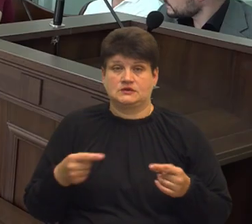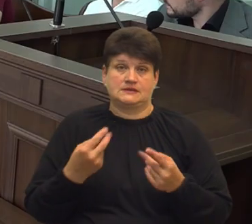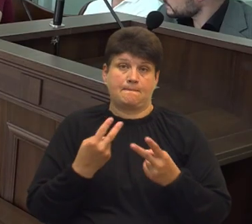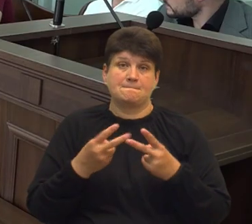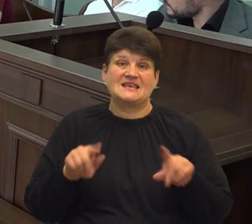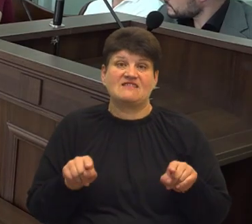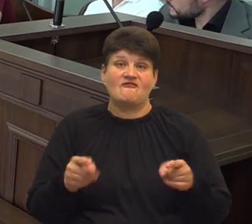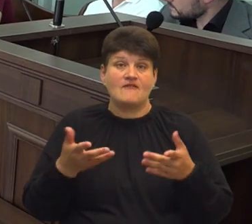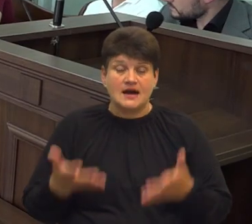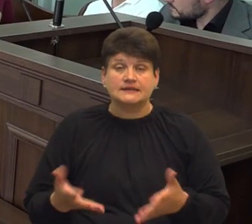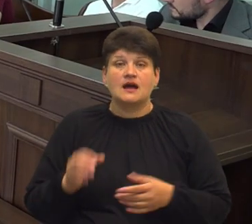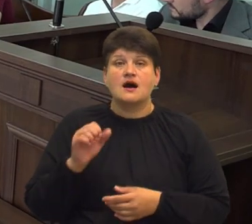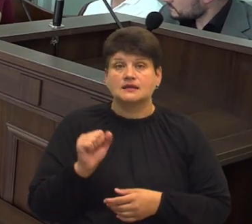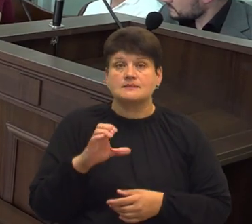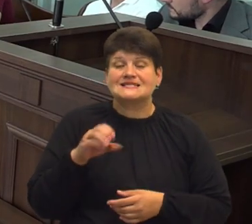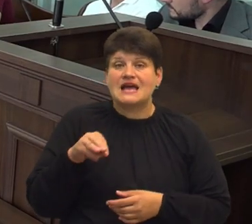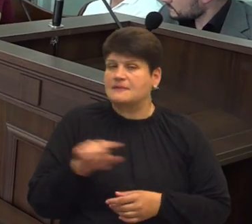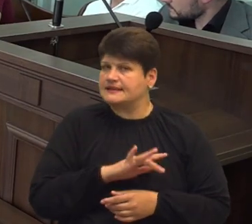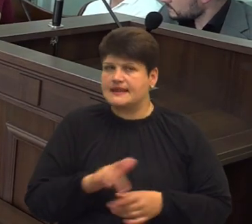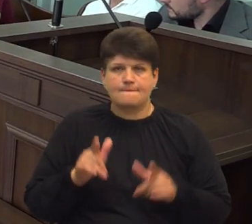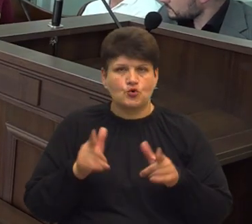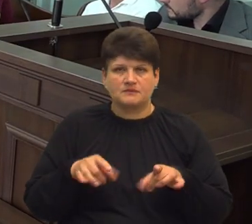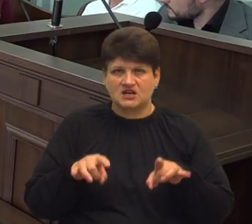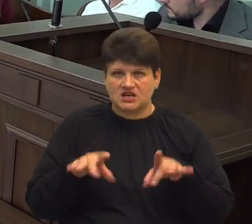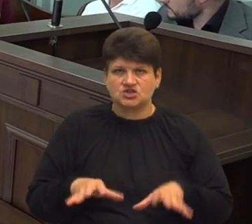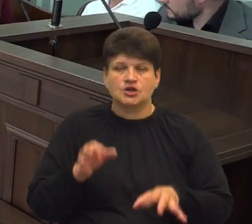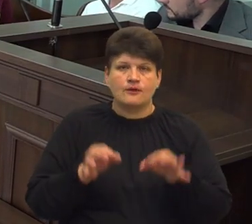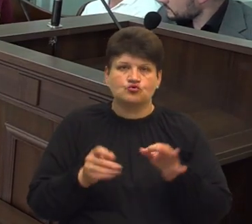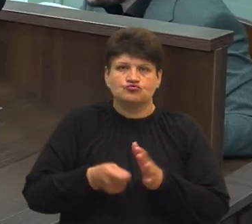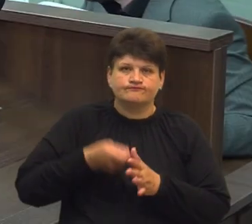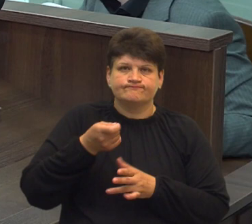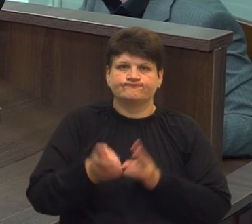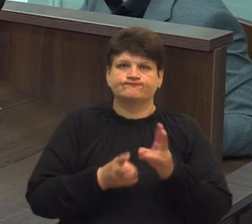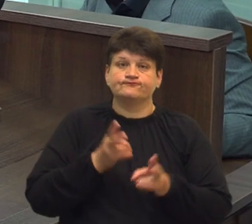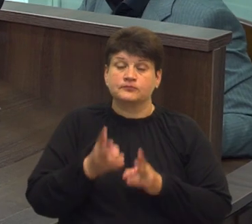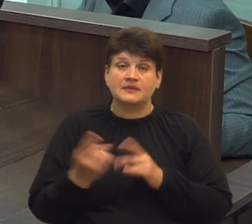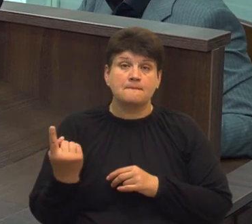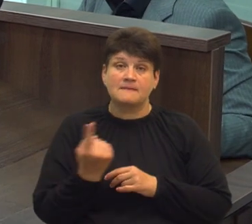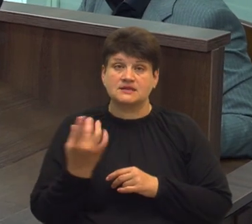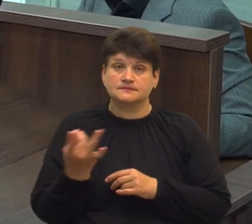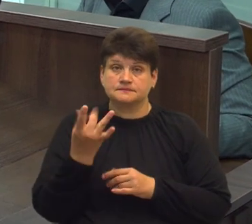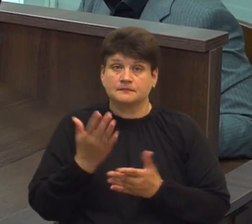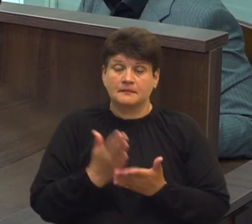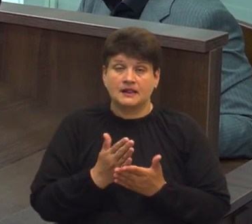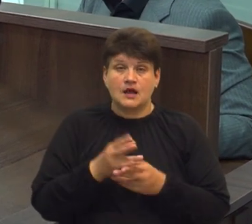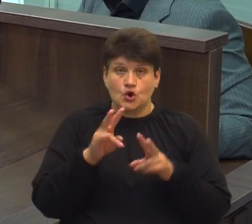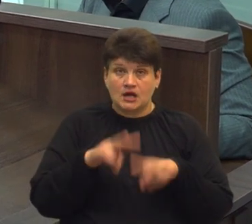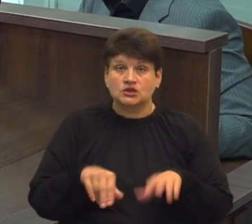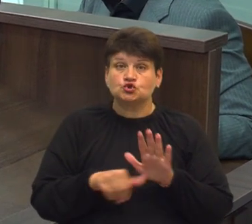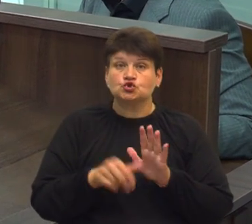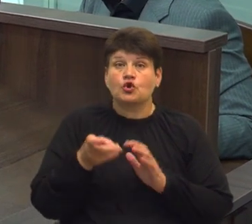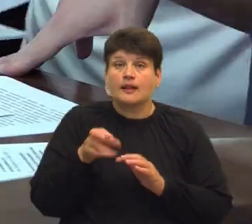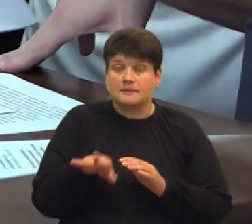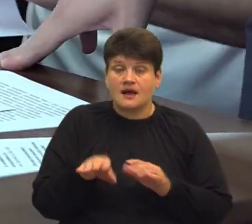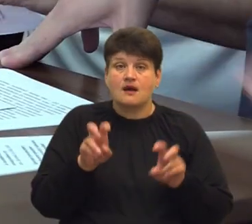прокуратури Артем Стельмах не погодився з рішенням суду і подав апеляційну скаргу. Вперше її мали розглядати 6 липня, але засідання